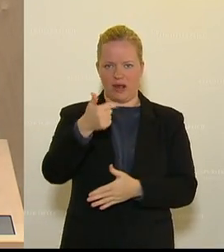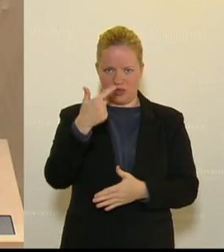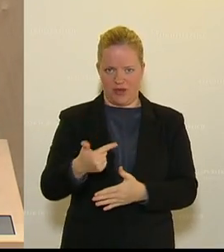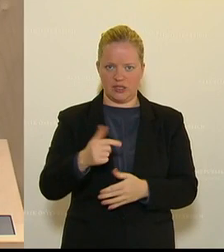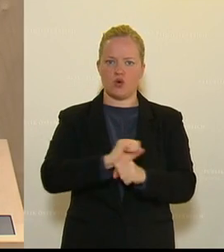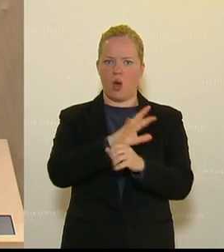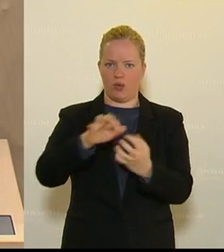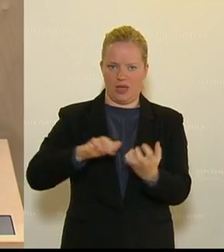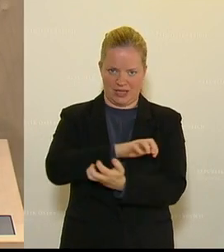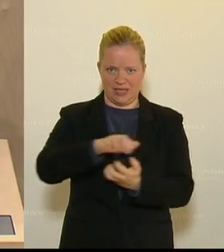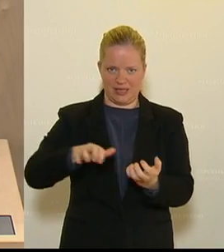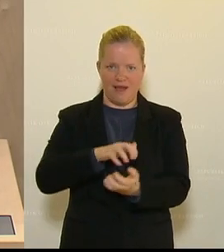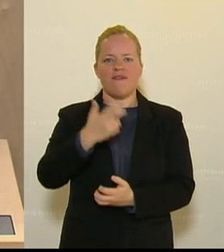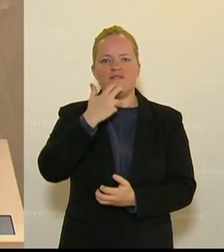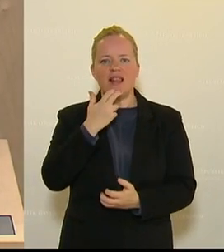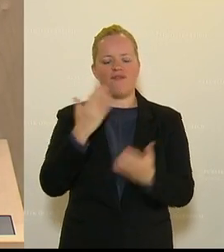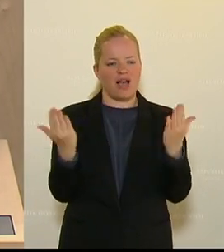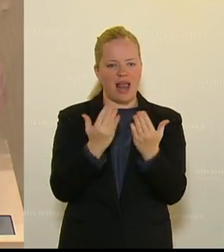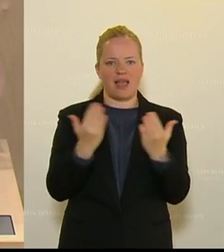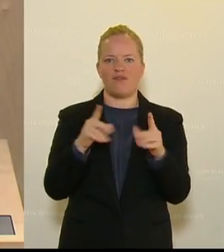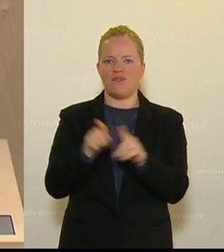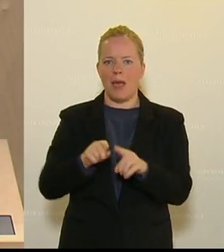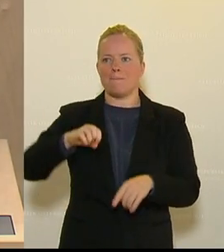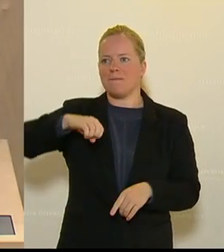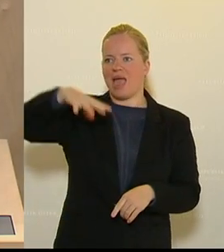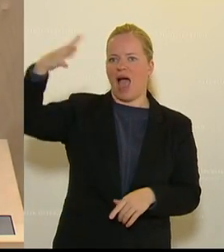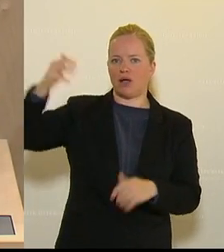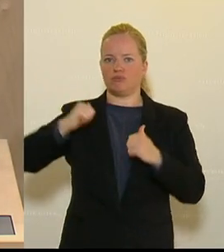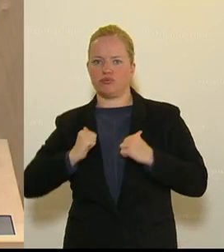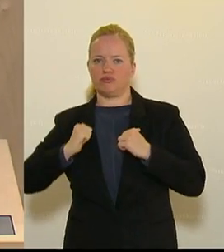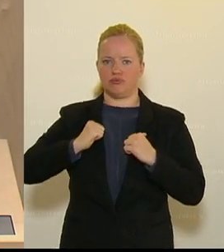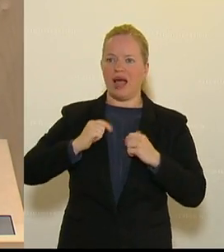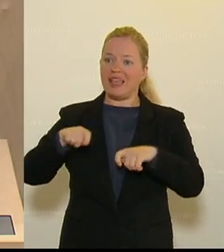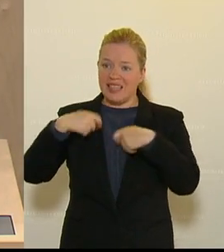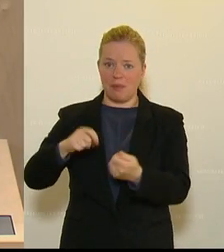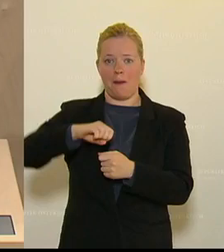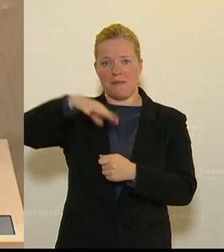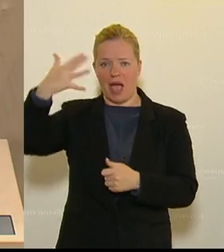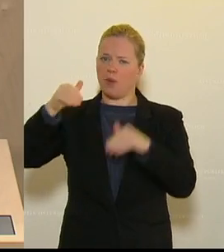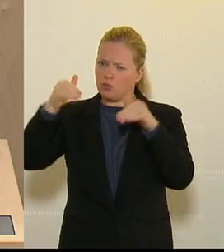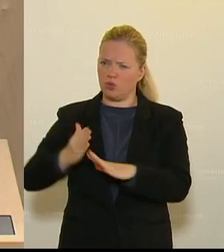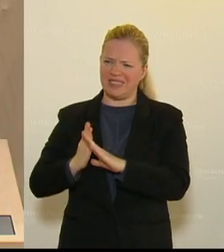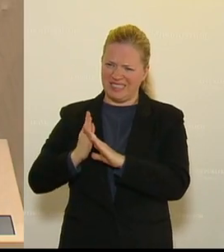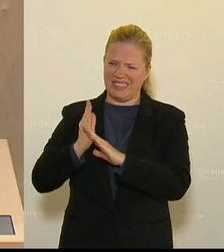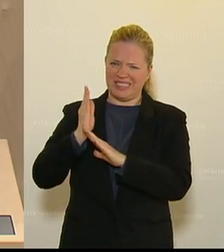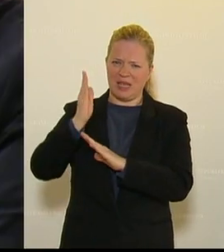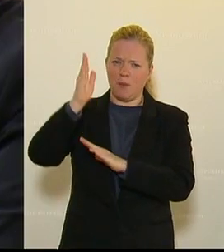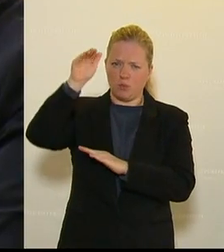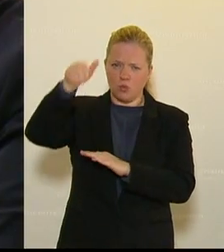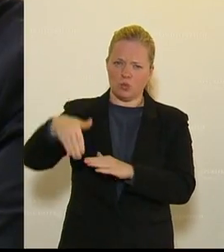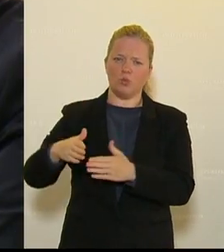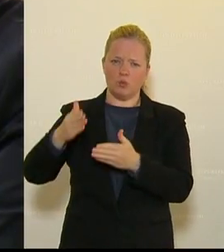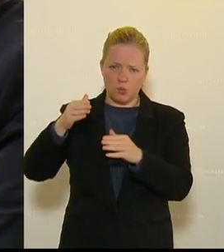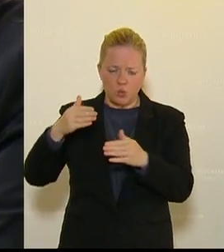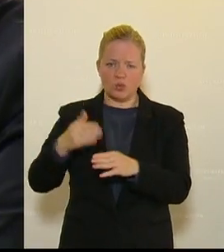Corona-Krise mit einer unbekannten Bergtour vergleichen. Es gibt Berge, über die man hinüber muss, sonst geht der Weg nicht weiter. Und